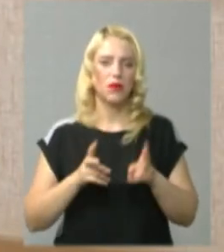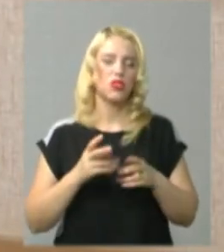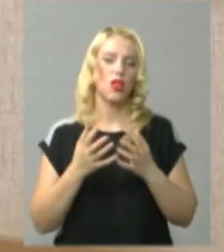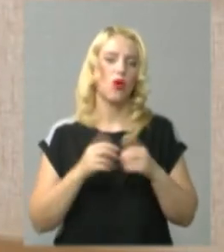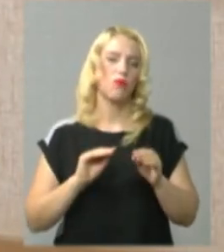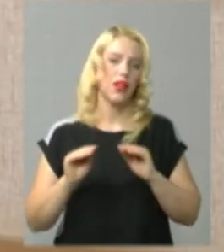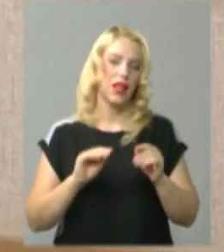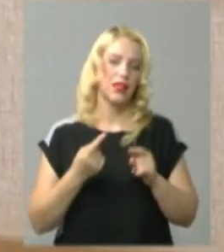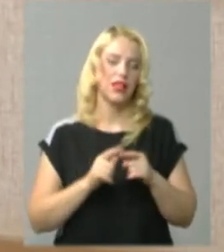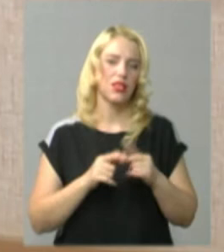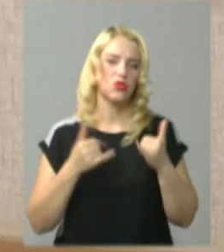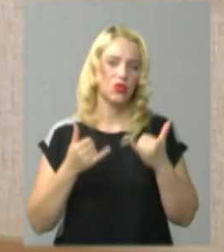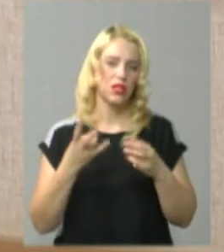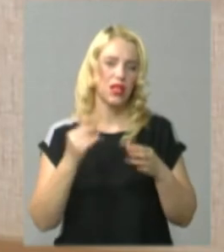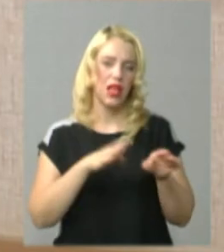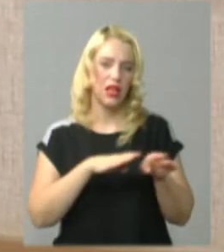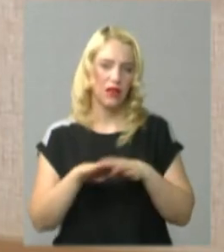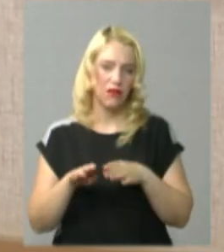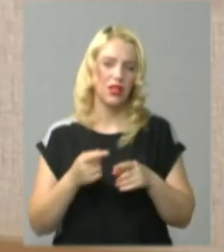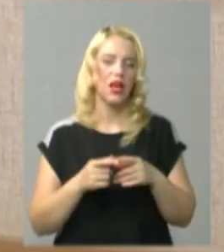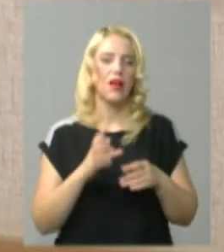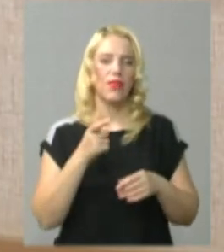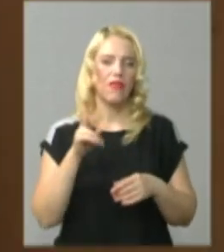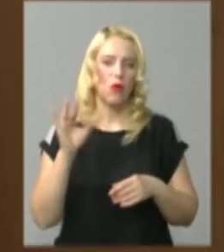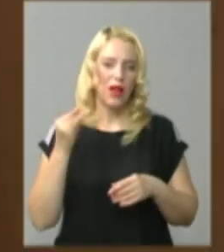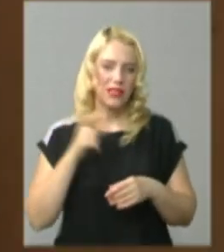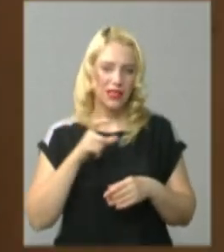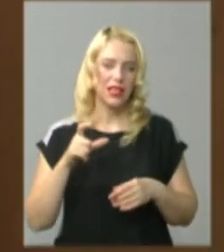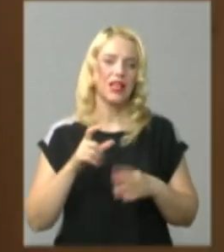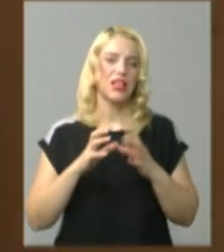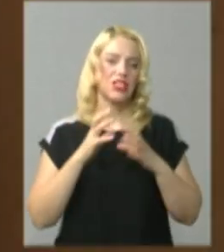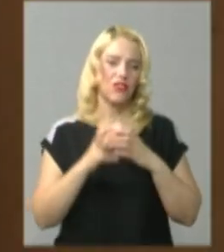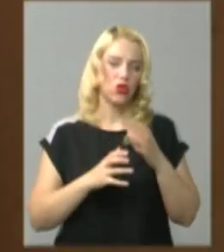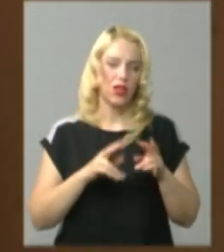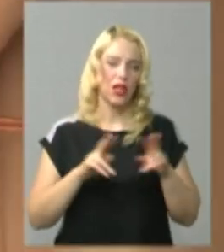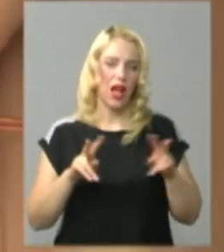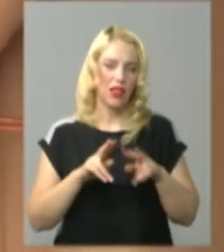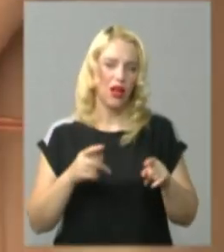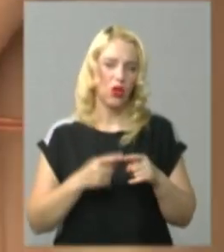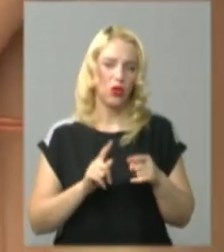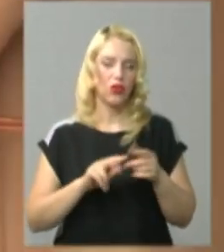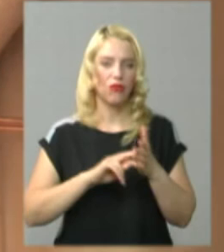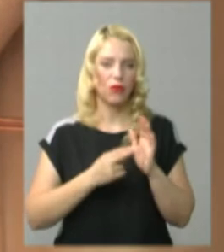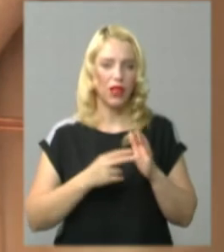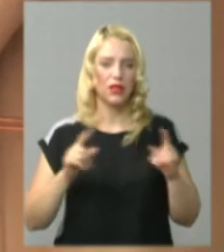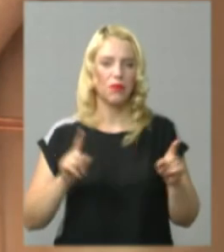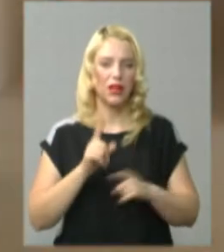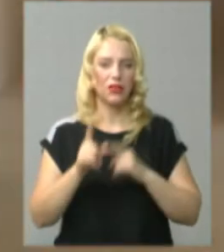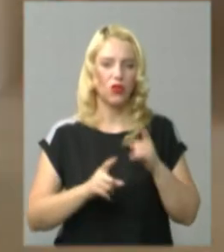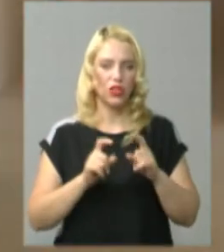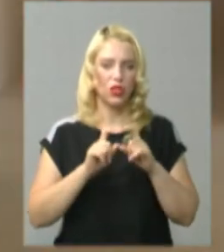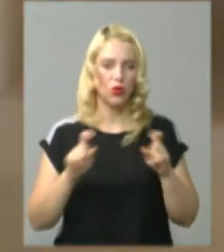сучасне, так і на рівні, скажімо, європейських світових аналогів. У планах перетворити оновлений корпус на центр надання